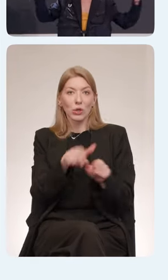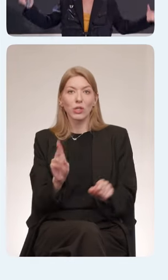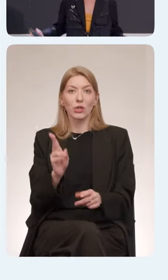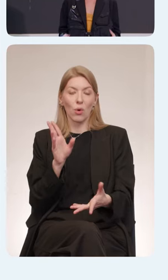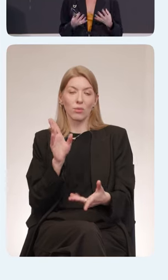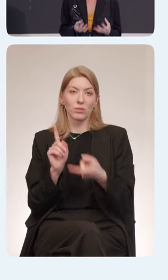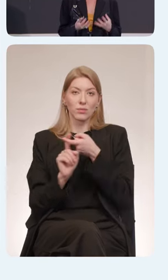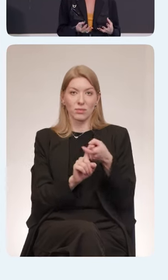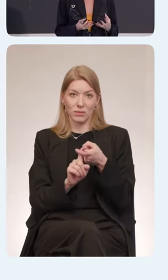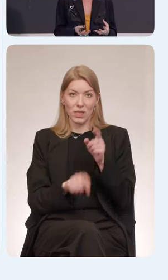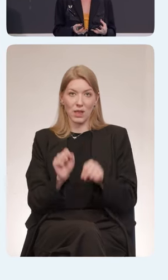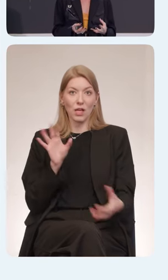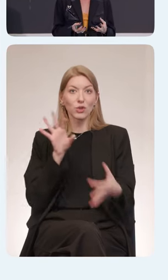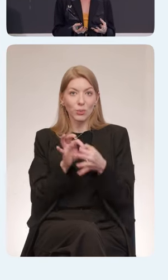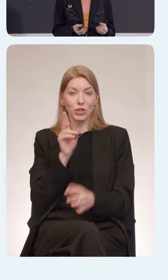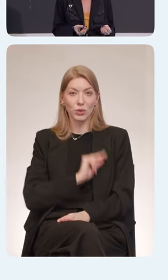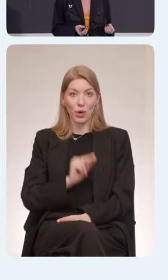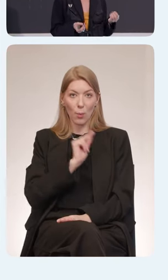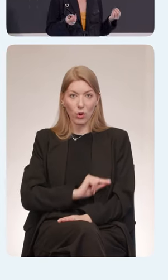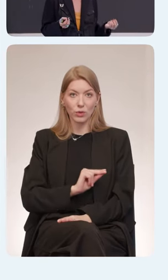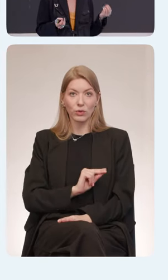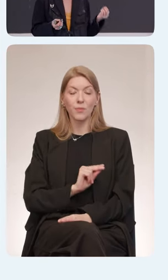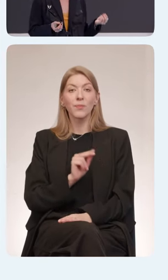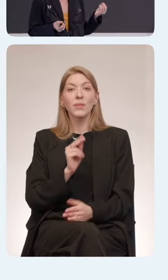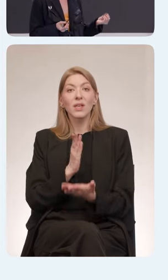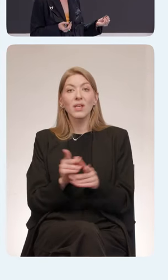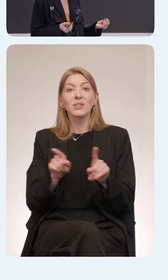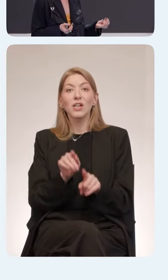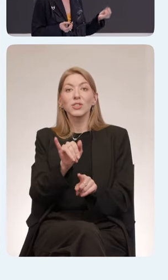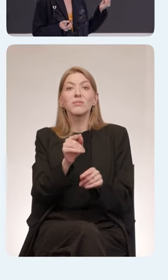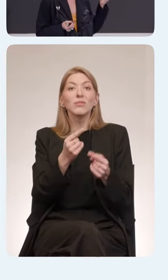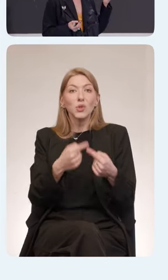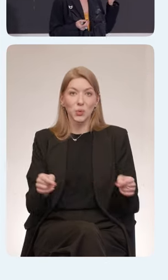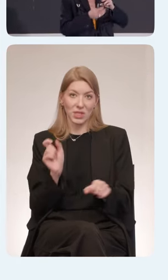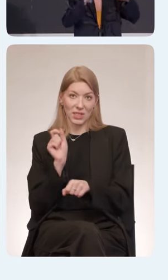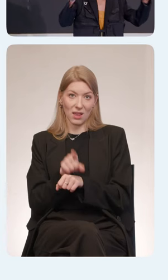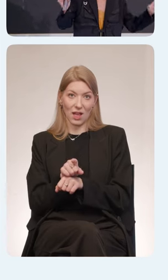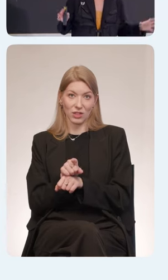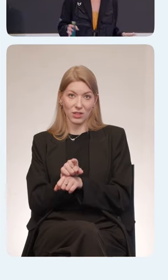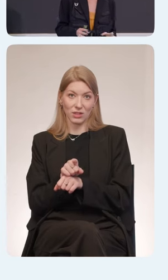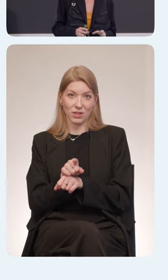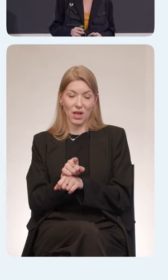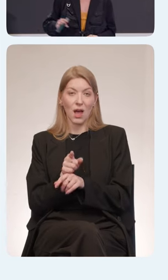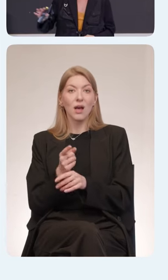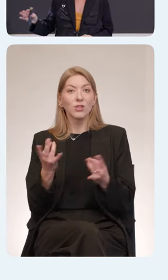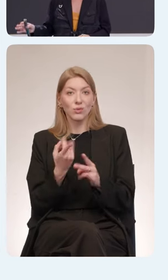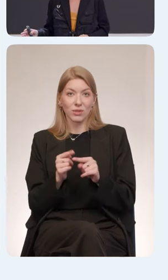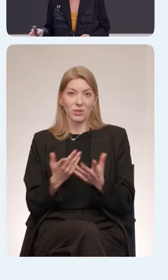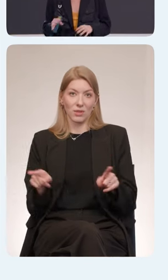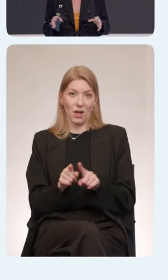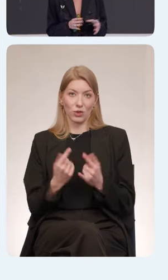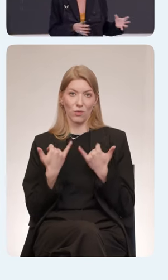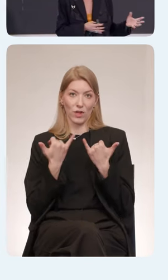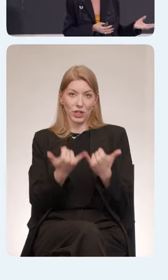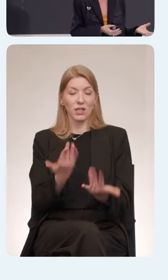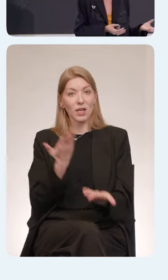несмотря на то, что конференция именно про нее, есть другие еще задачи, которые, не уважая которые, не понимая которые,